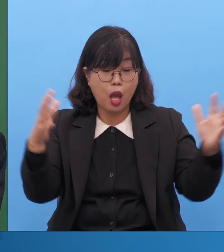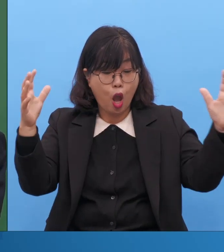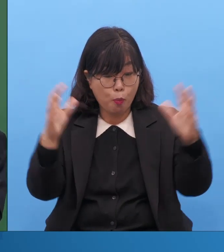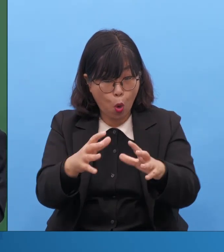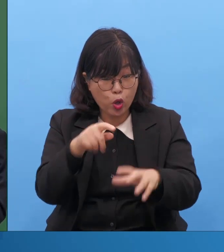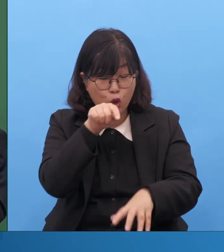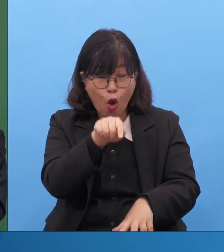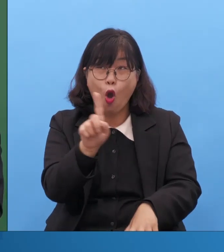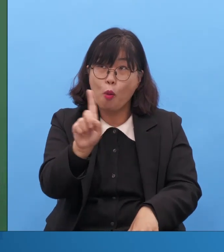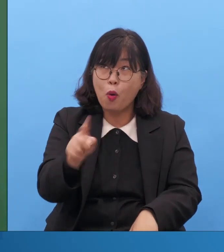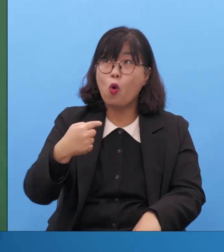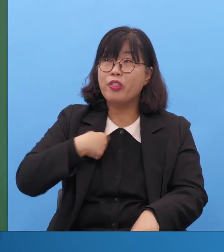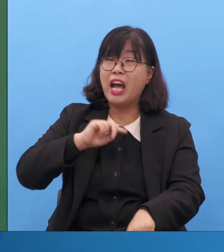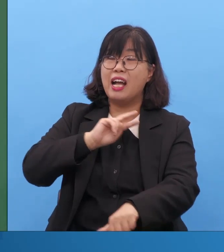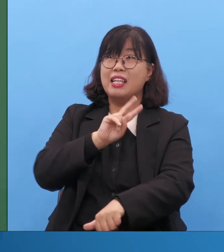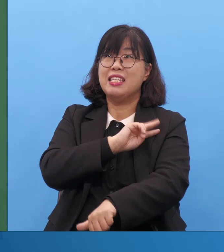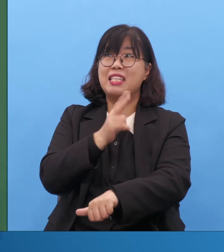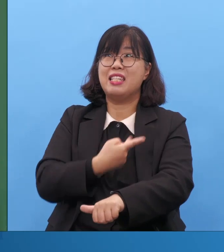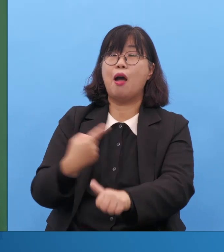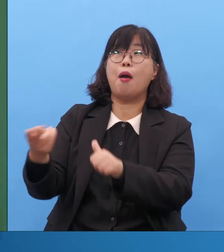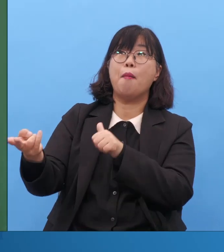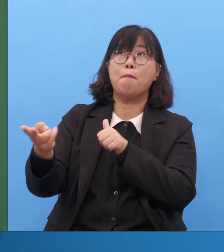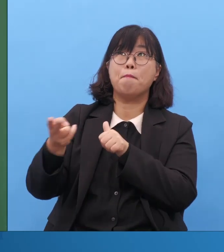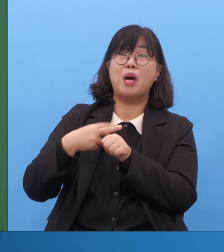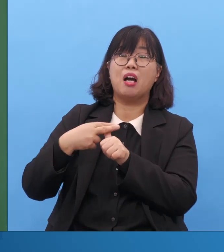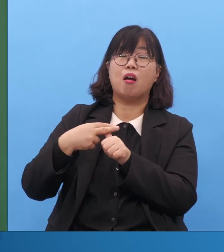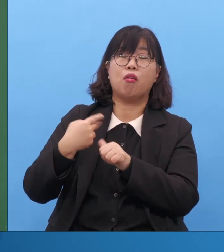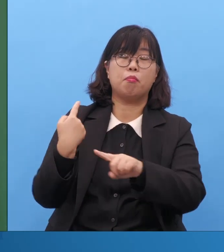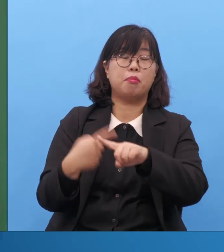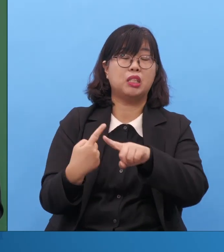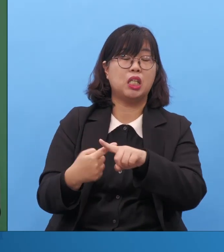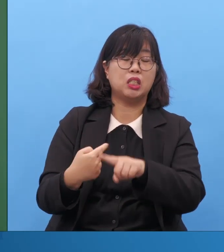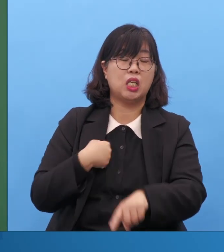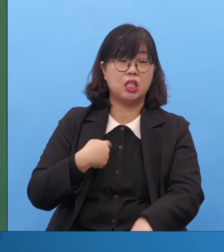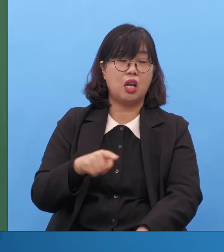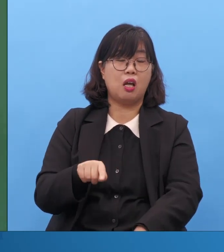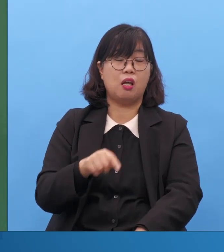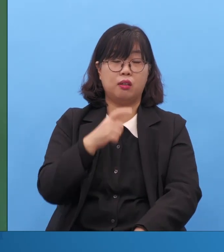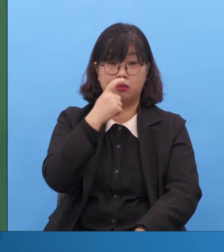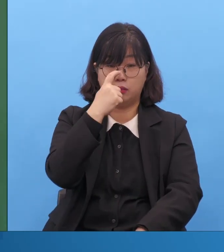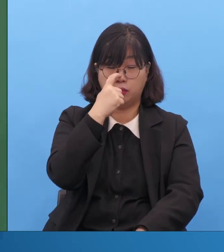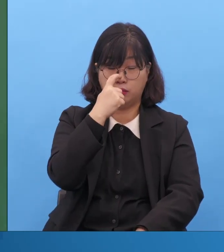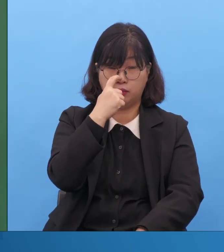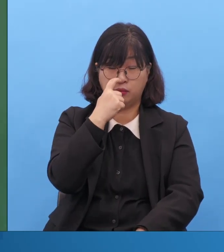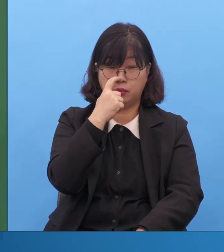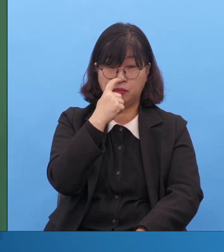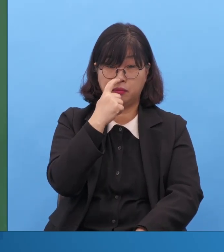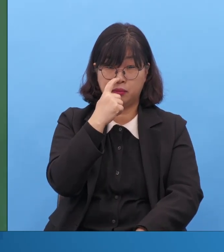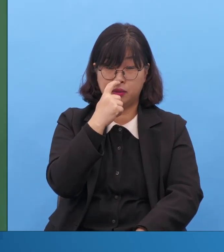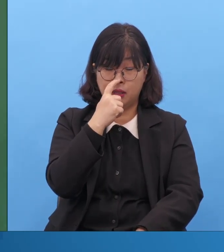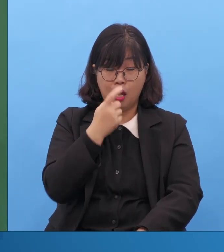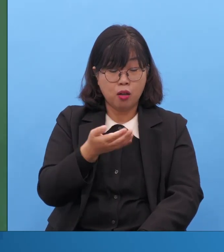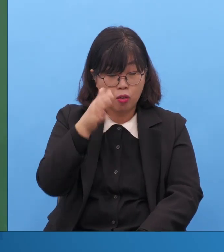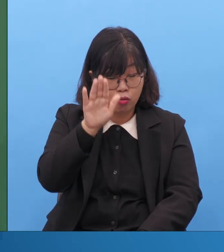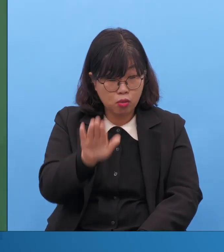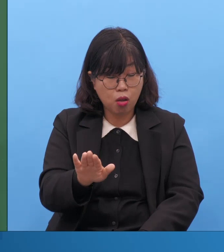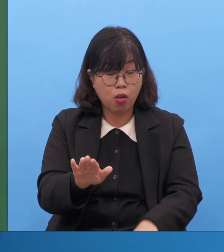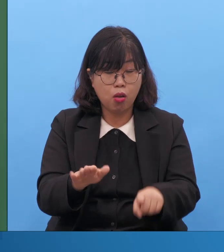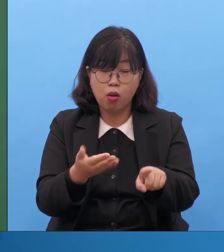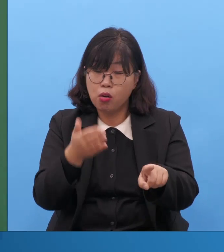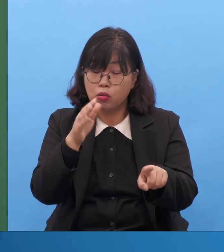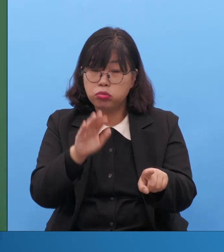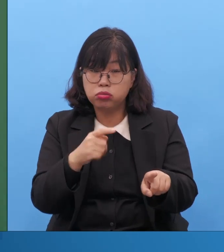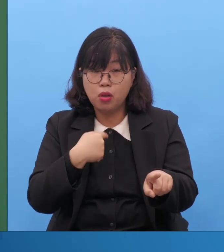사내들인 공인은 목 날라가는데 죽는 아니수도 못 와요. 사내들인 공인은 죽는